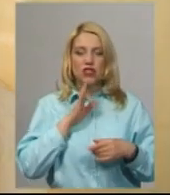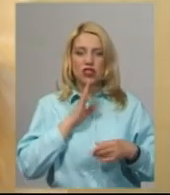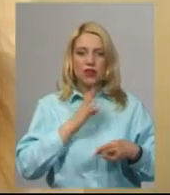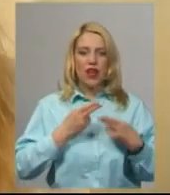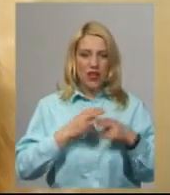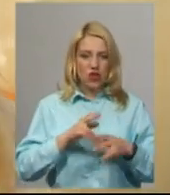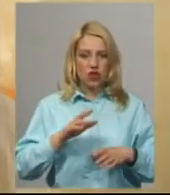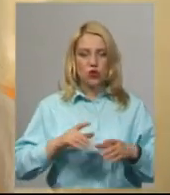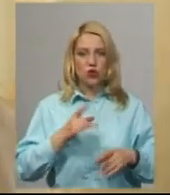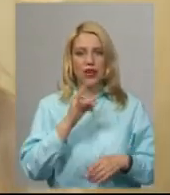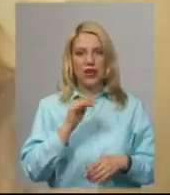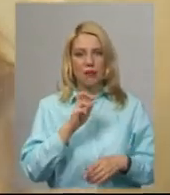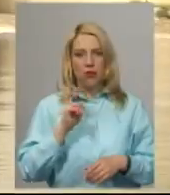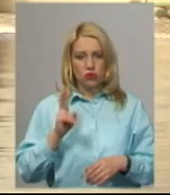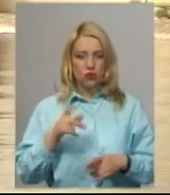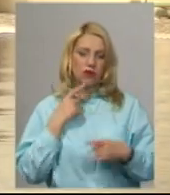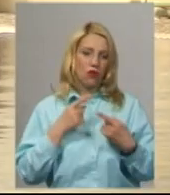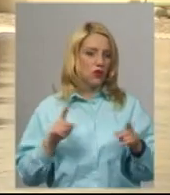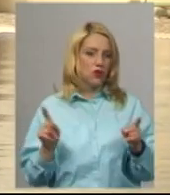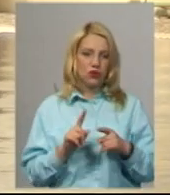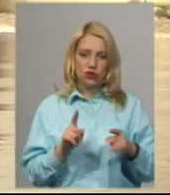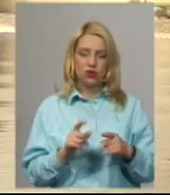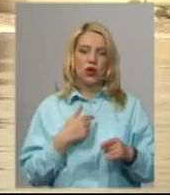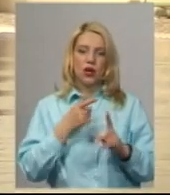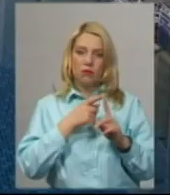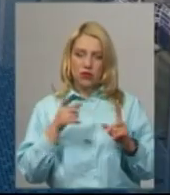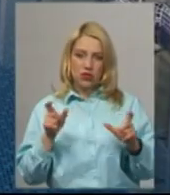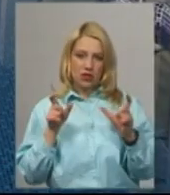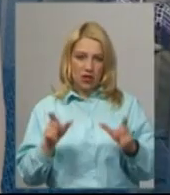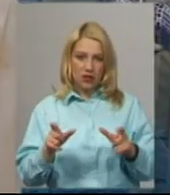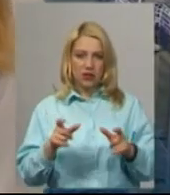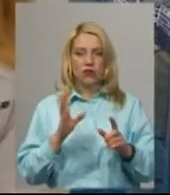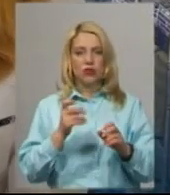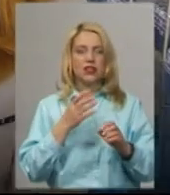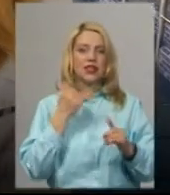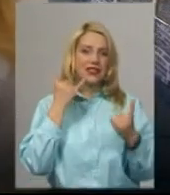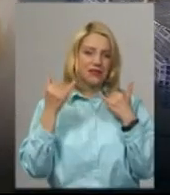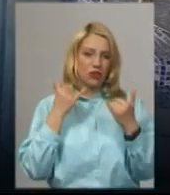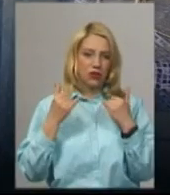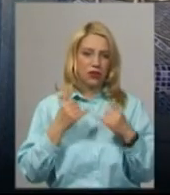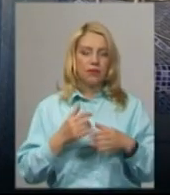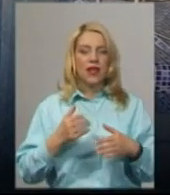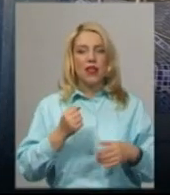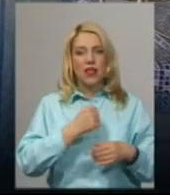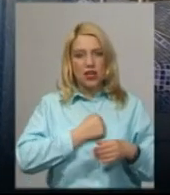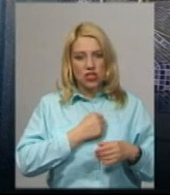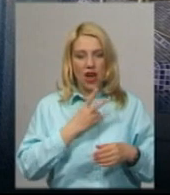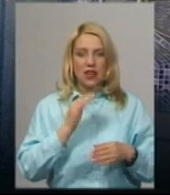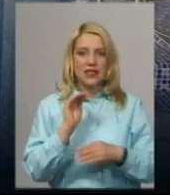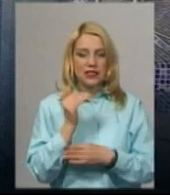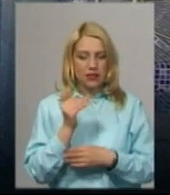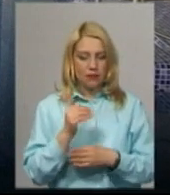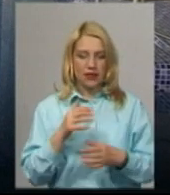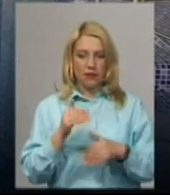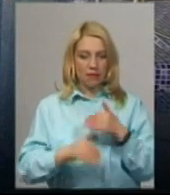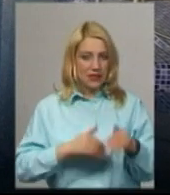Юлія Єрибачок розповідає, під час карантину тримає зв'язок зі своїми підопічними. На жаль, під час карантину займатися в басейні з малючками ми